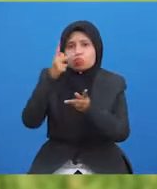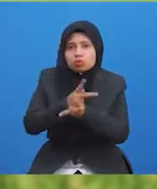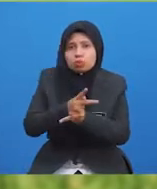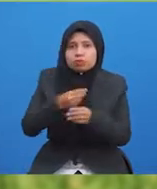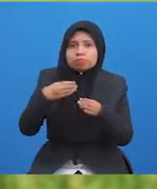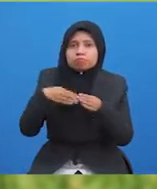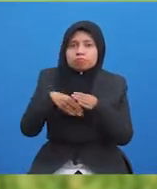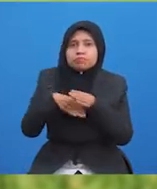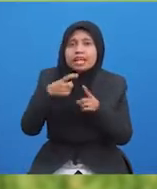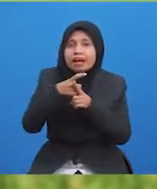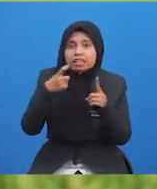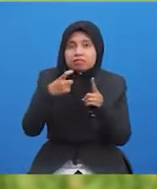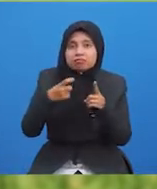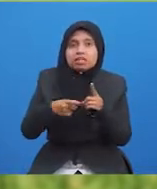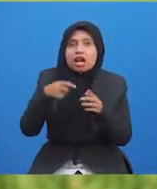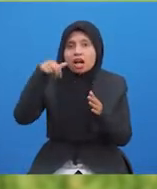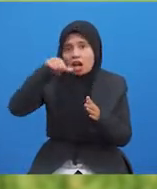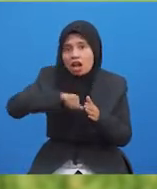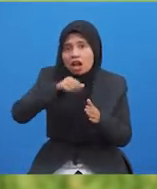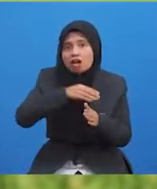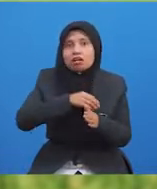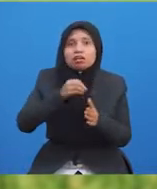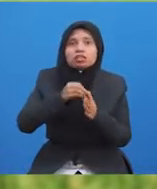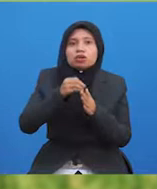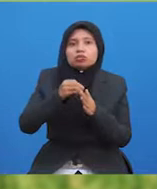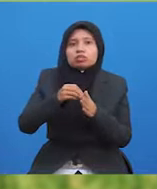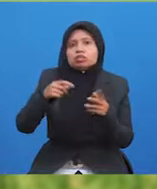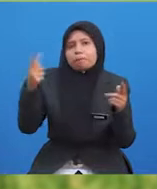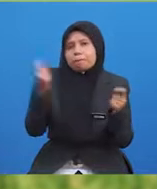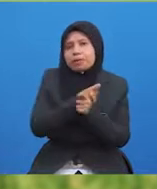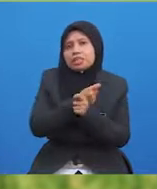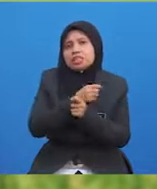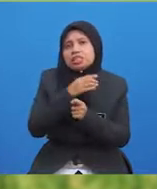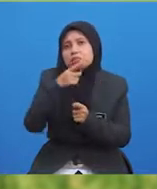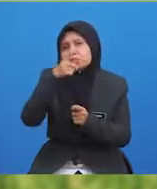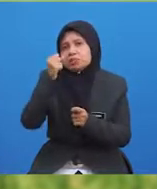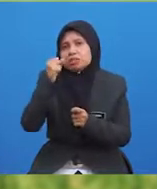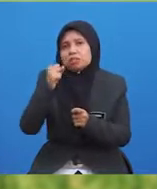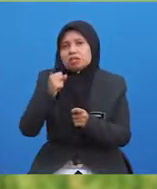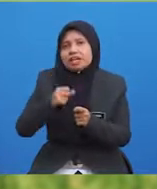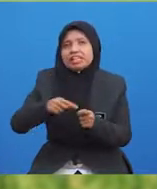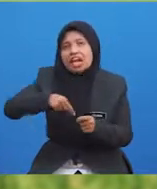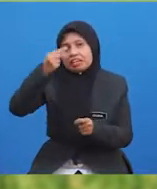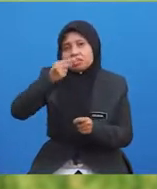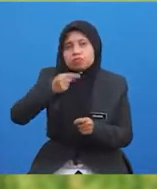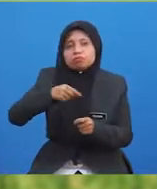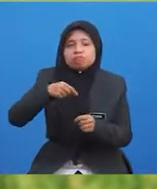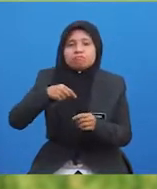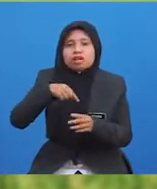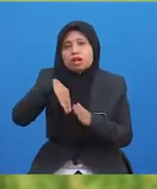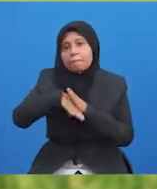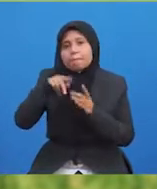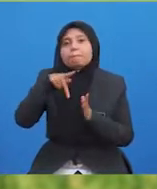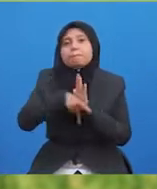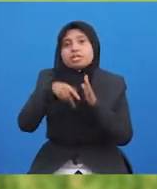kukuh dari kekalahan atau suasana pertandingan dalam mencetus tindakan yang agresif di